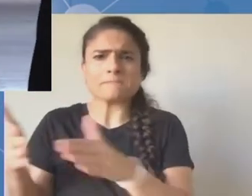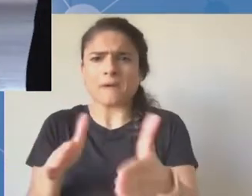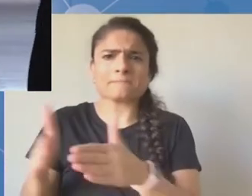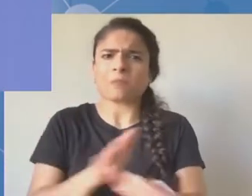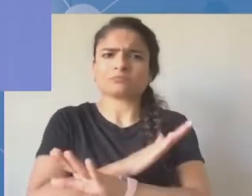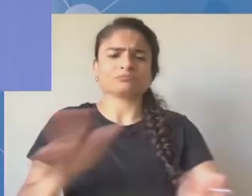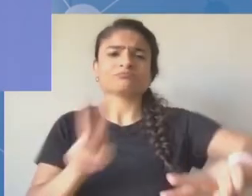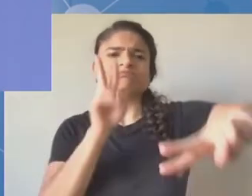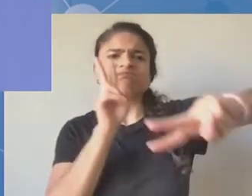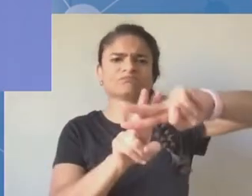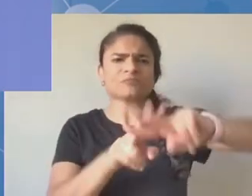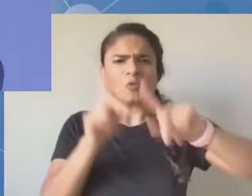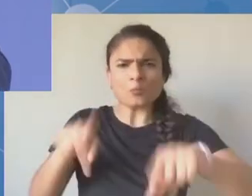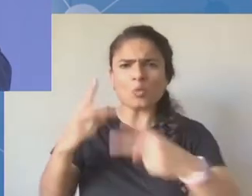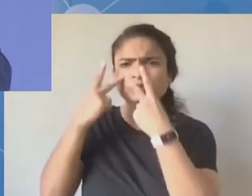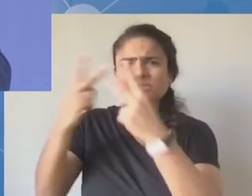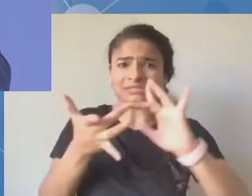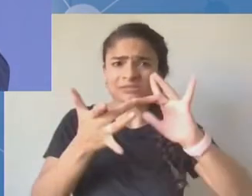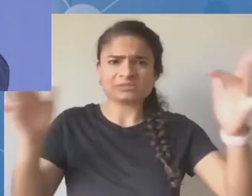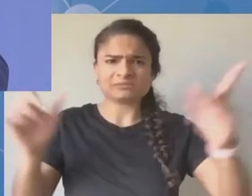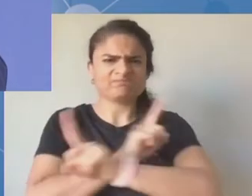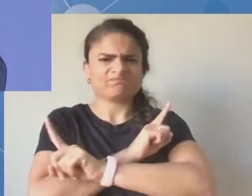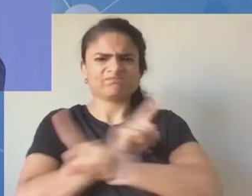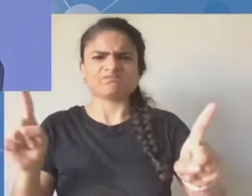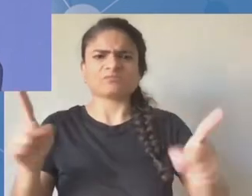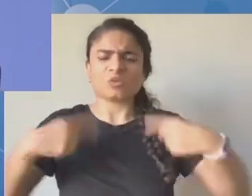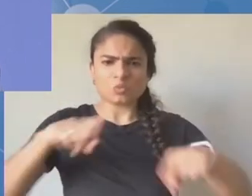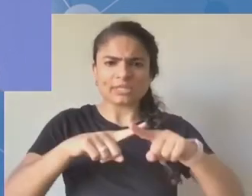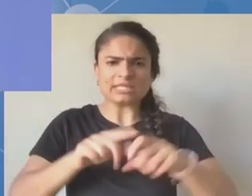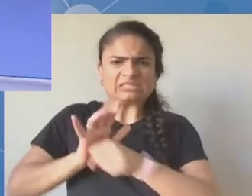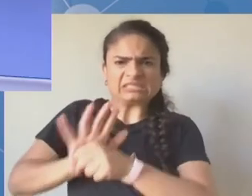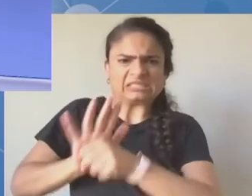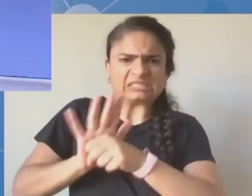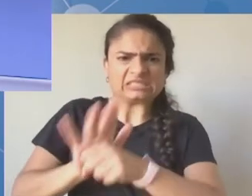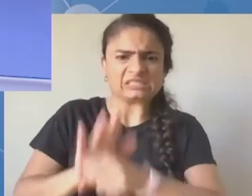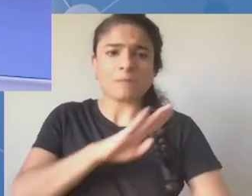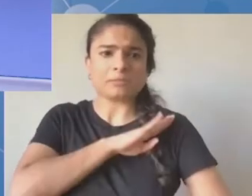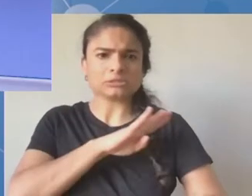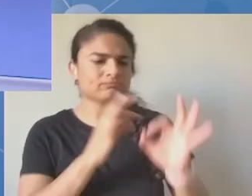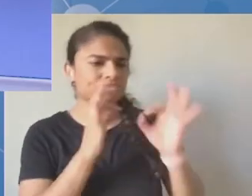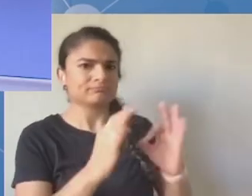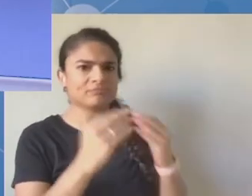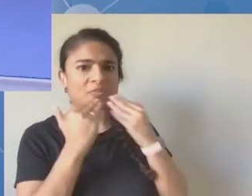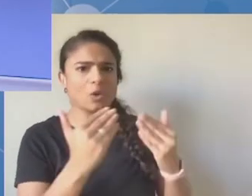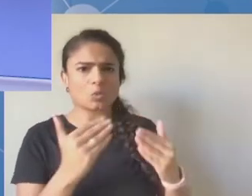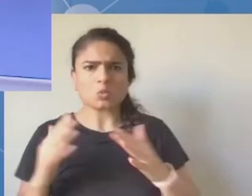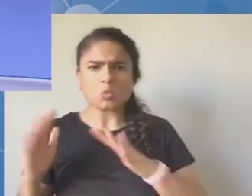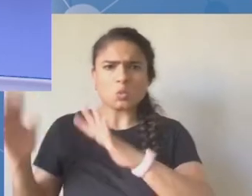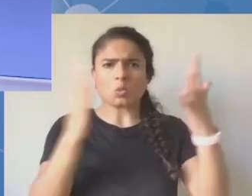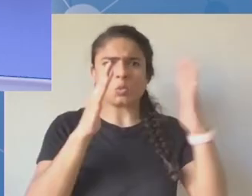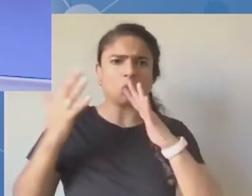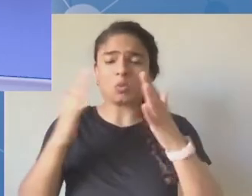jak między innymi Togo oraz inne kraje. Bardzo dziękuję za tę uwagę. Pragnę tylko wspomnieć o tym, że tak